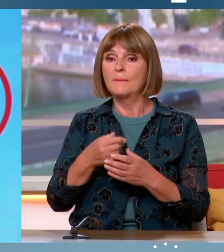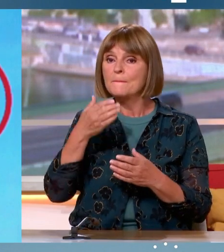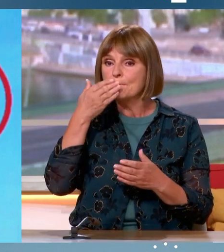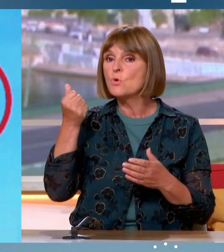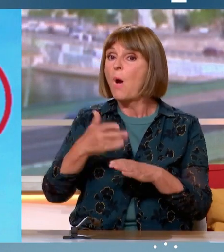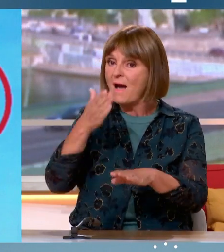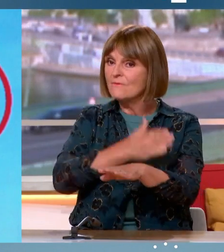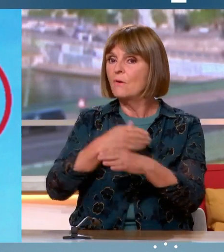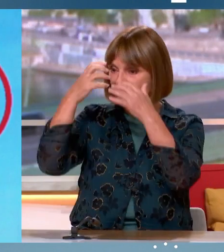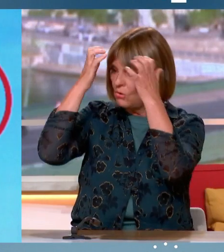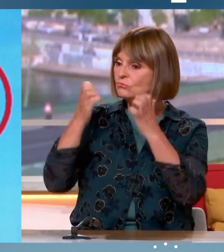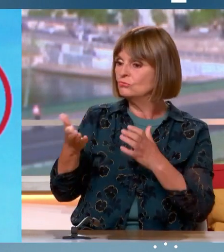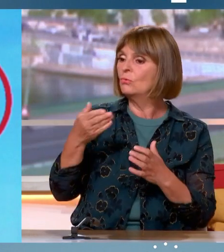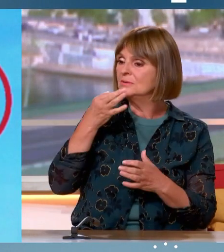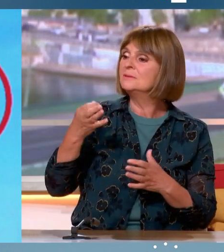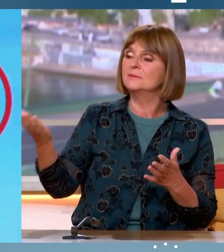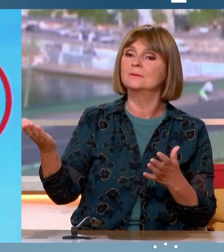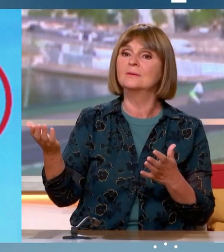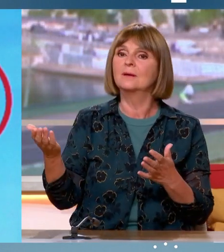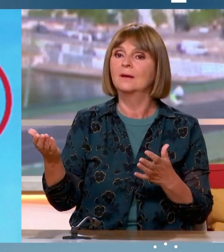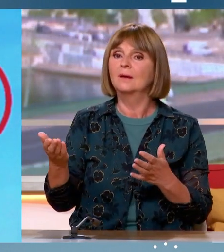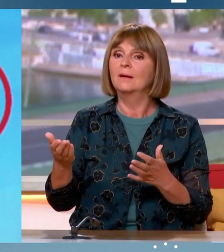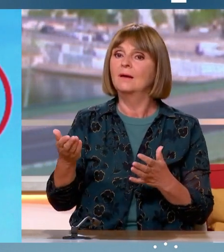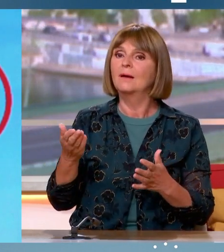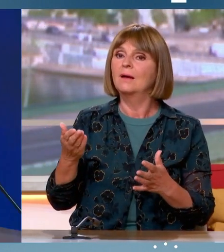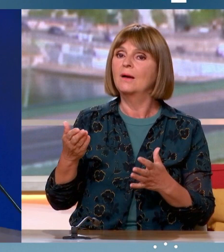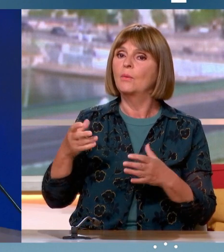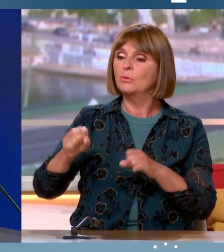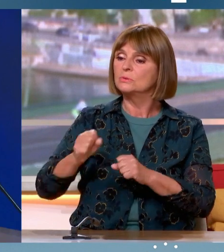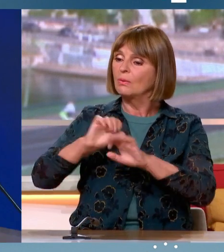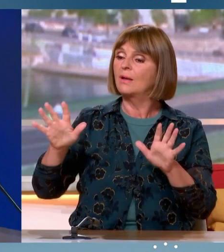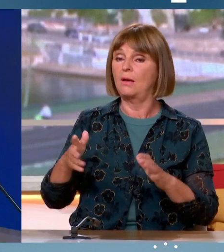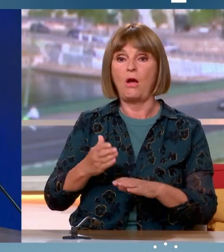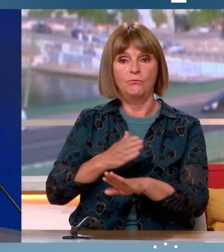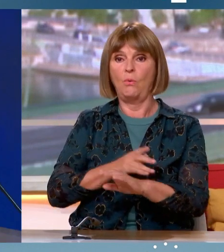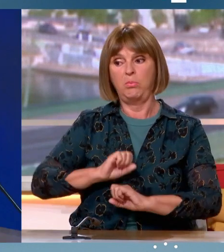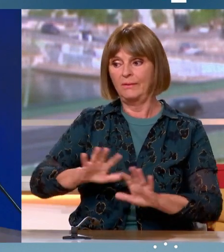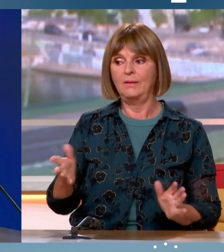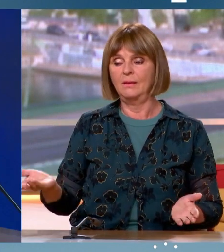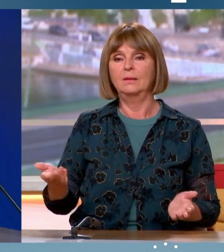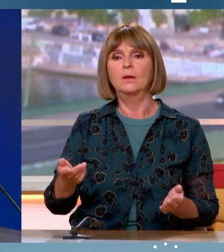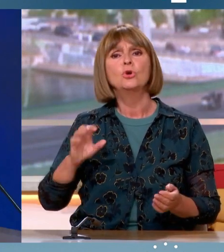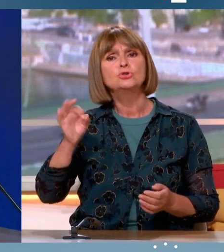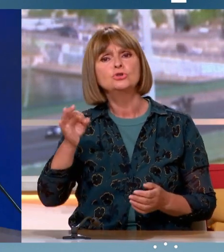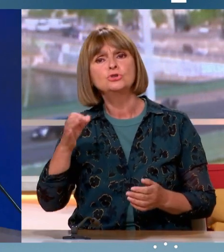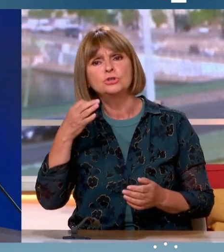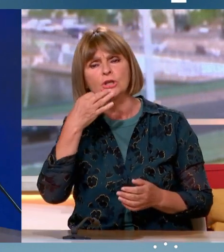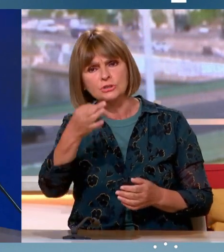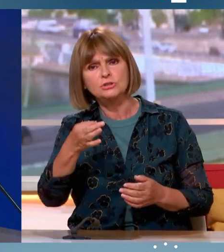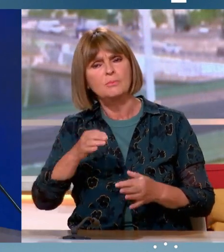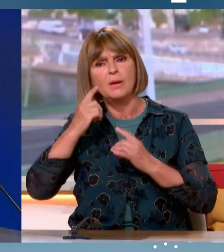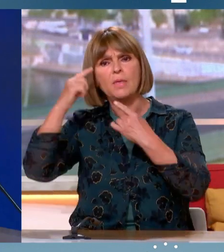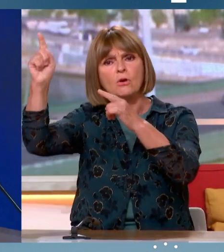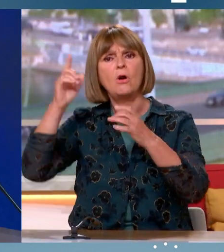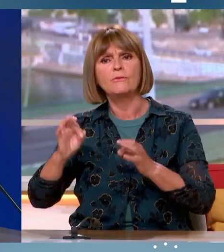démarré ce conflit russo-ukrainien, puisse prendre position. Ça n absolument pas été le cas. Si, il a pris position pour dénoncer cette